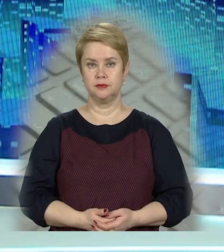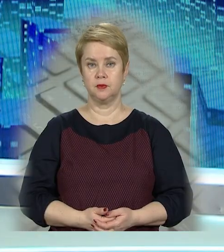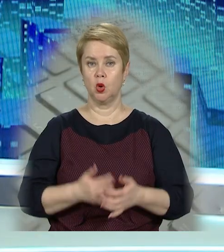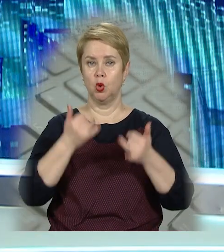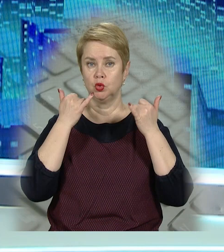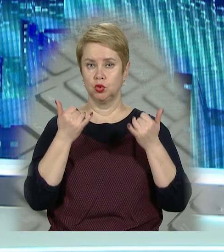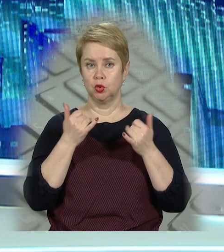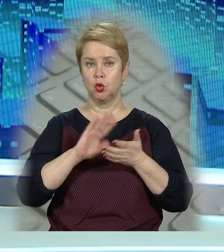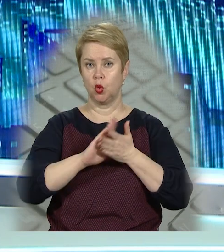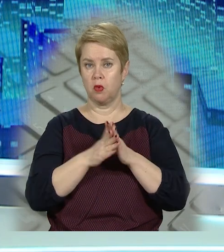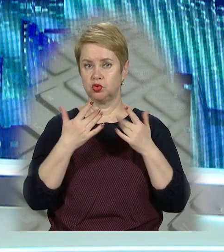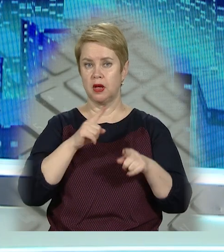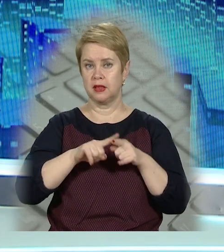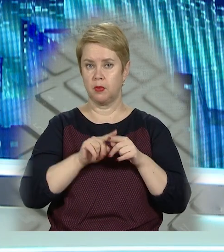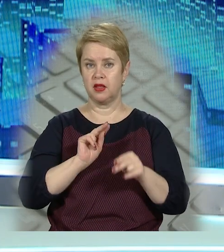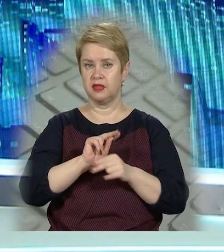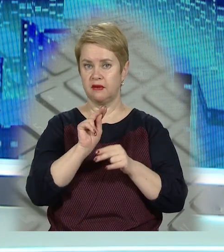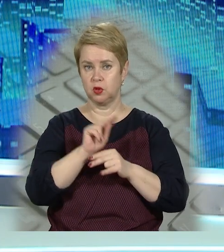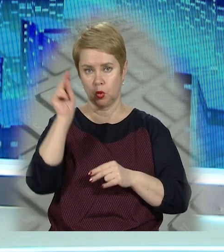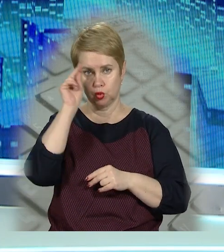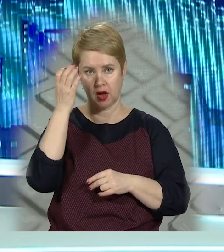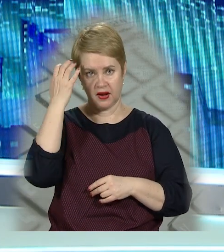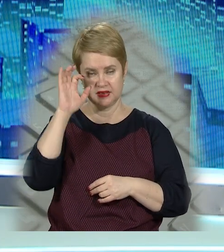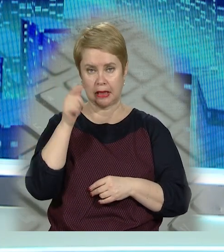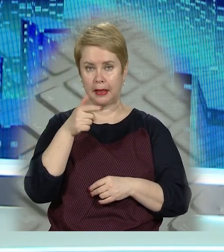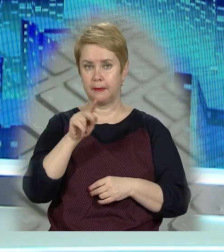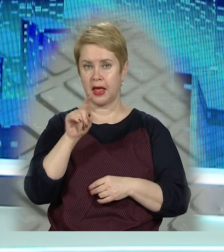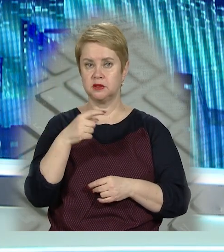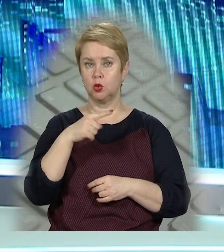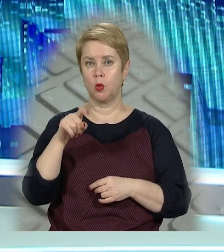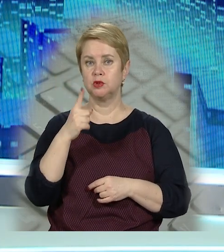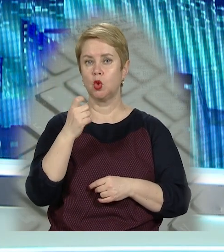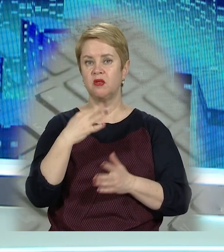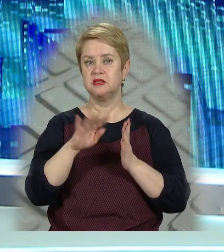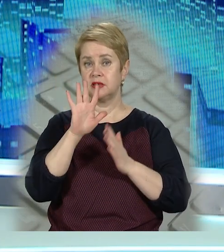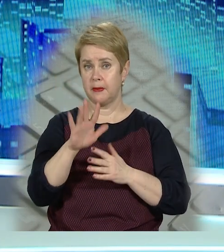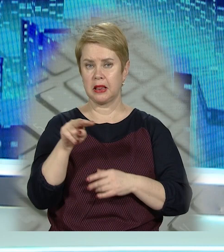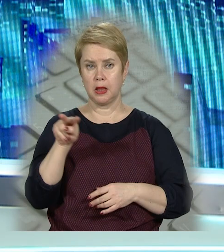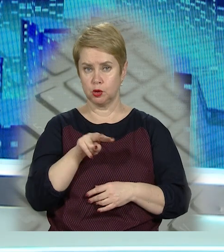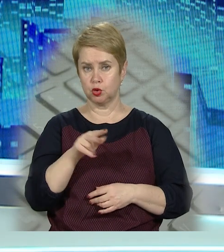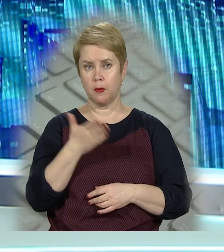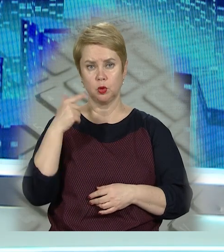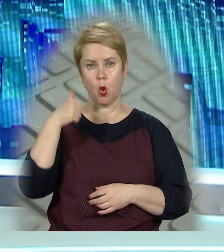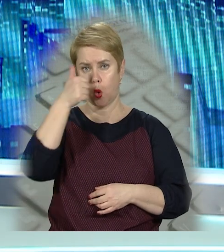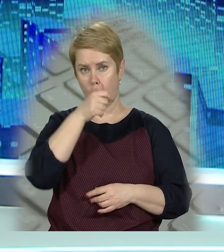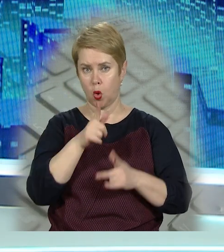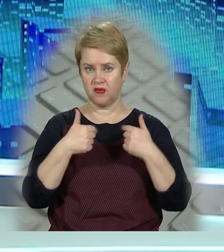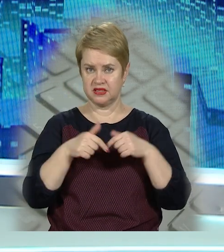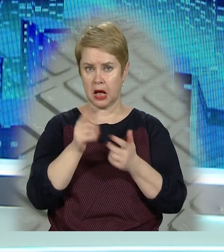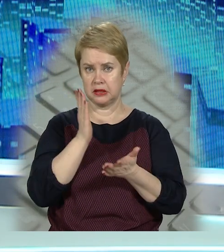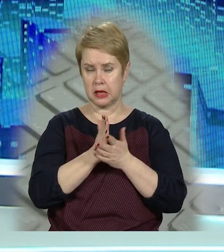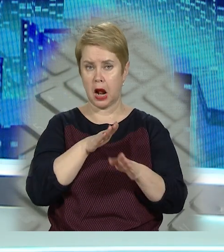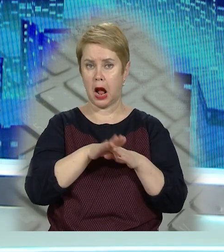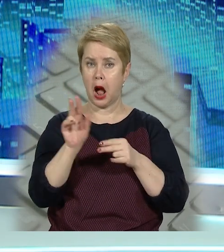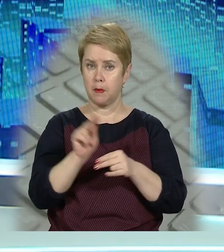У сучасних умовах вже незабаром навчатимуться учні Криворізької гімназії номер 95. Із листопада минулого року у закладі триває